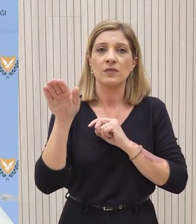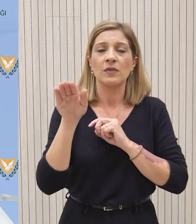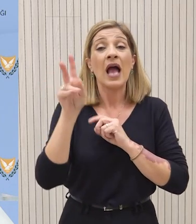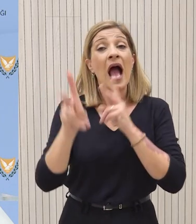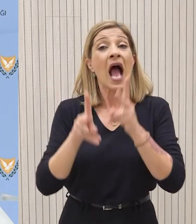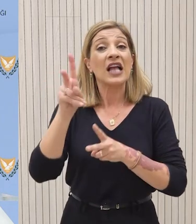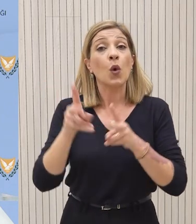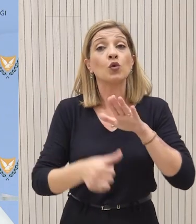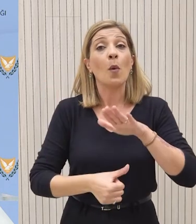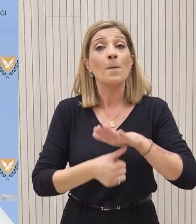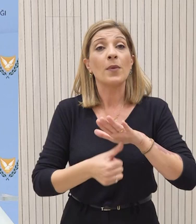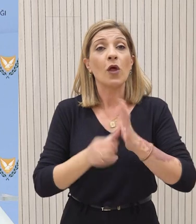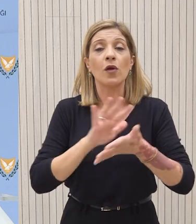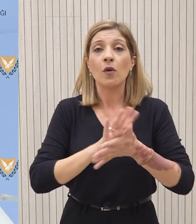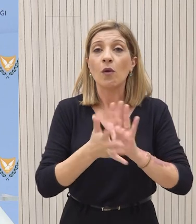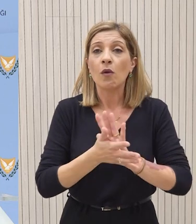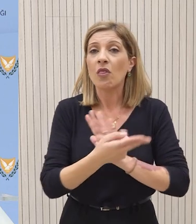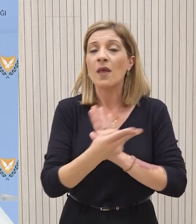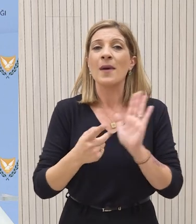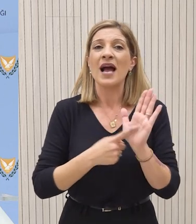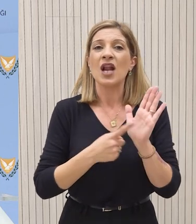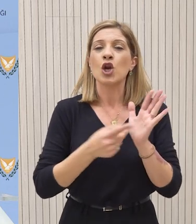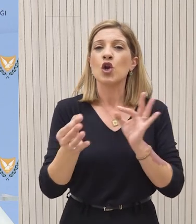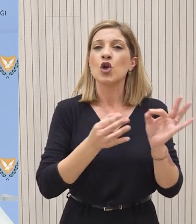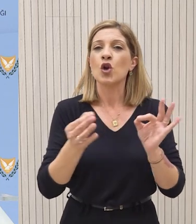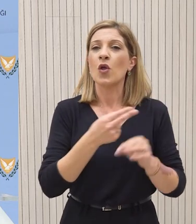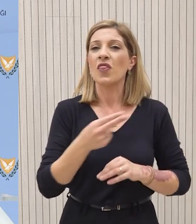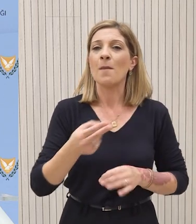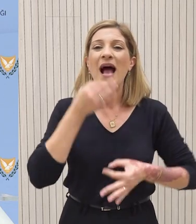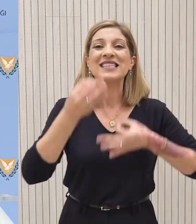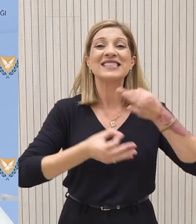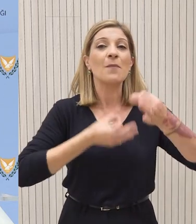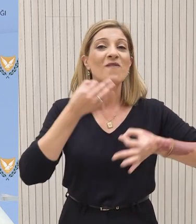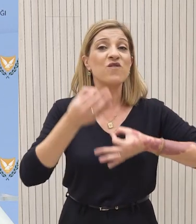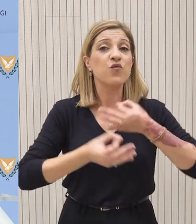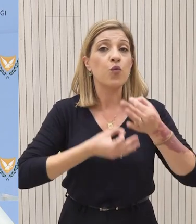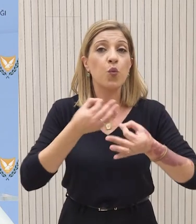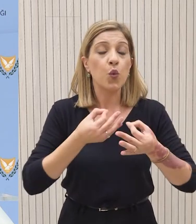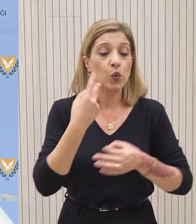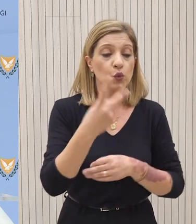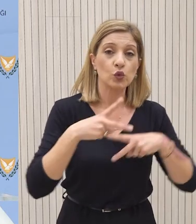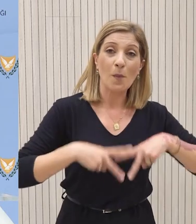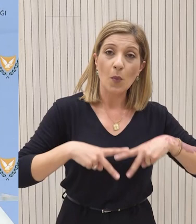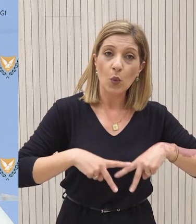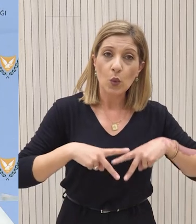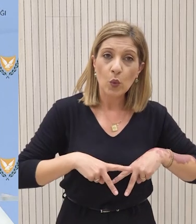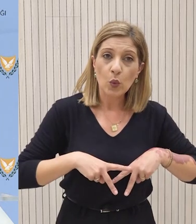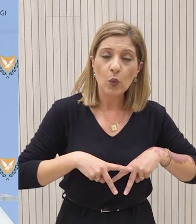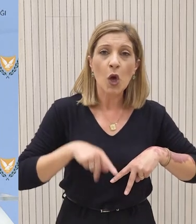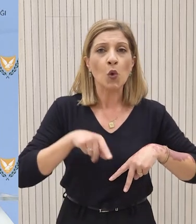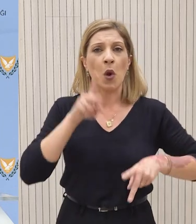τέναν ο Πρόεδρος της Δημοκρατίας, ότι στάθηκε για ένα νομοσχέδιο για να δημιουργήσει το θέμα των συμβούλων, αλλά σύγχρονα με δημοσχεύματα,